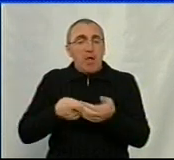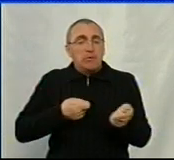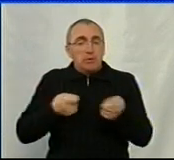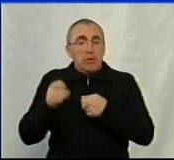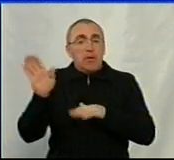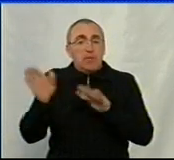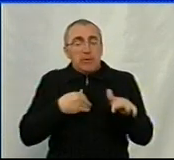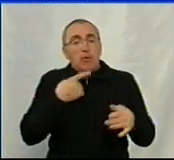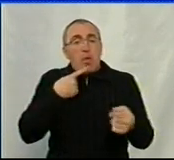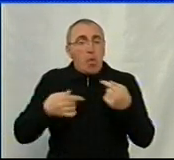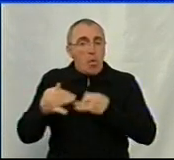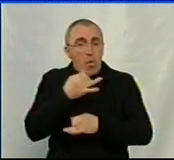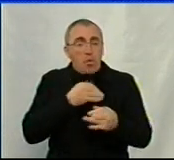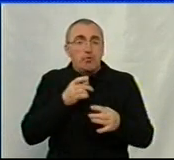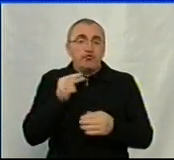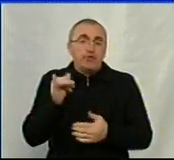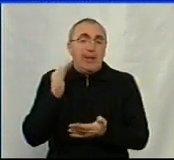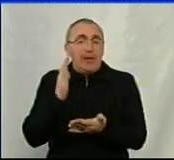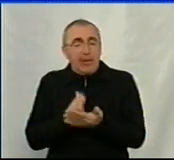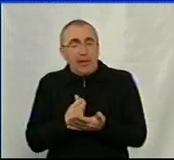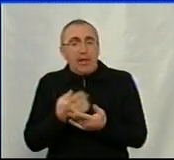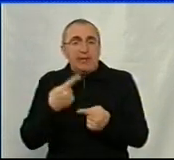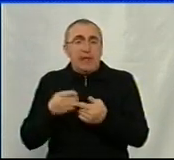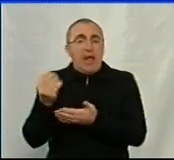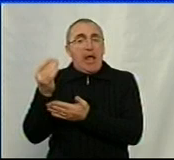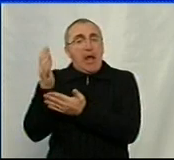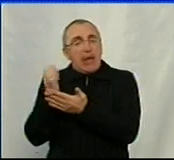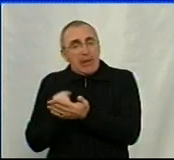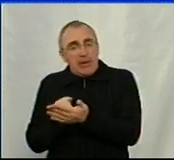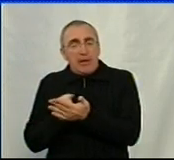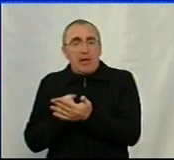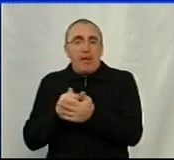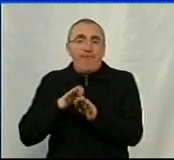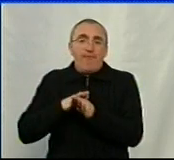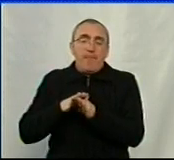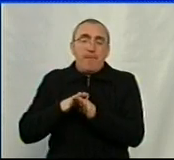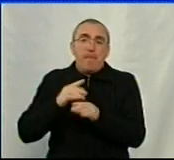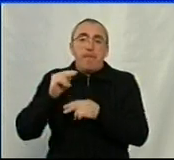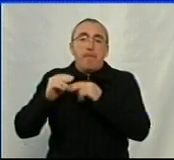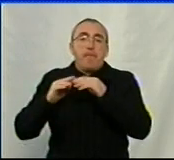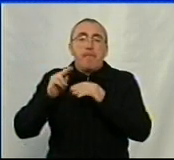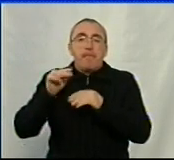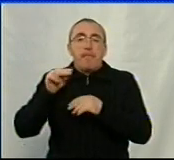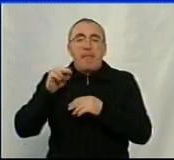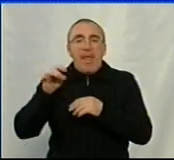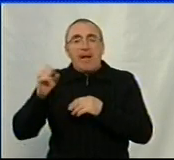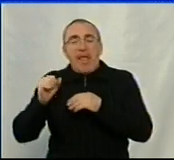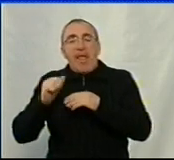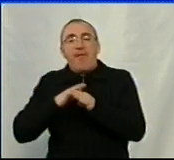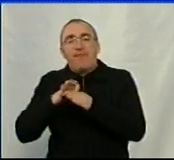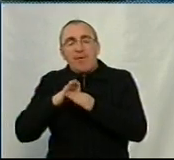говорити, чи є у нас певний резерв, чи є у нас перевиконання, чи у нас немає перевиконання, можливо, у нас